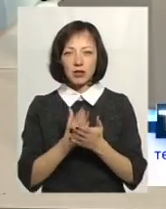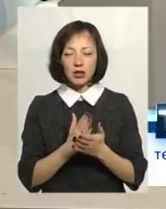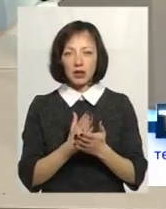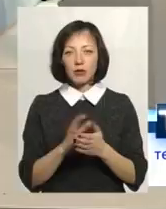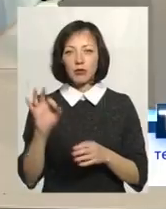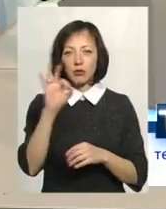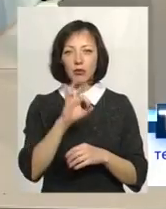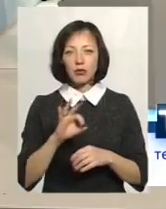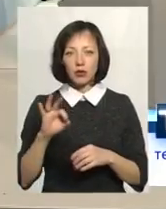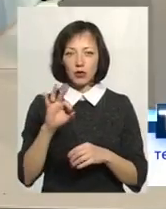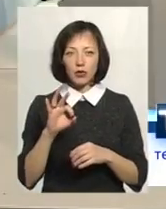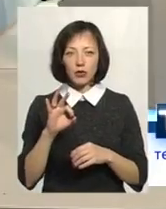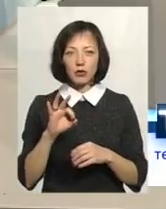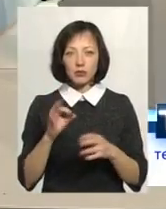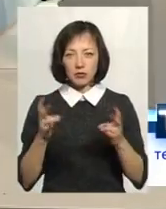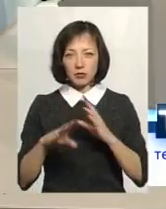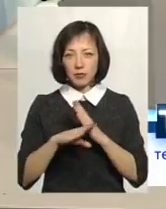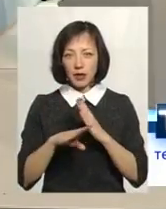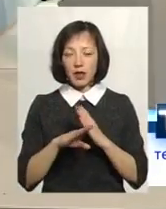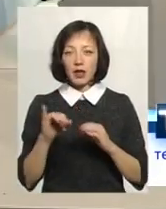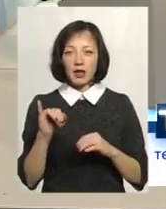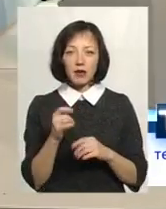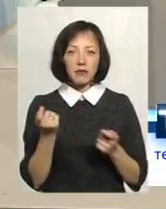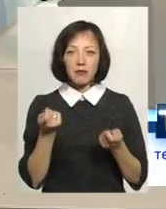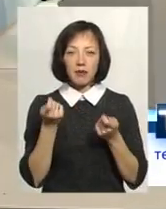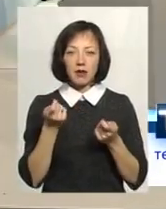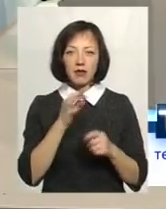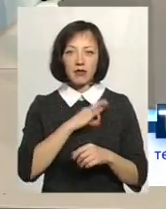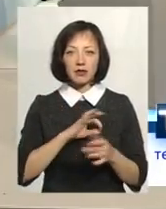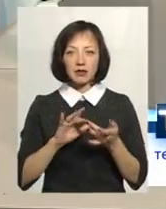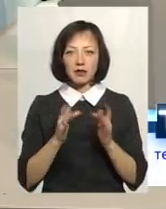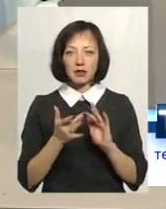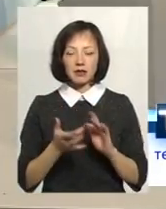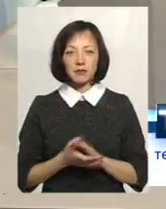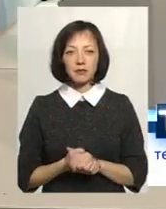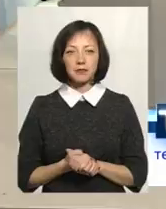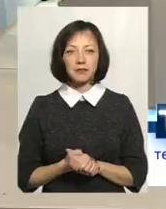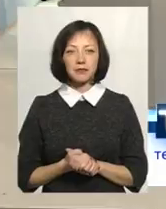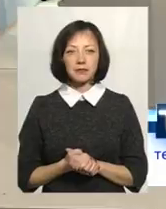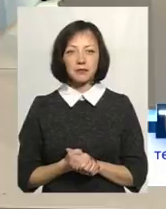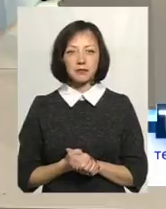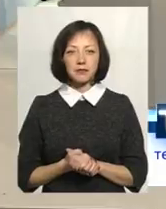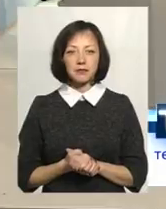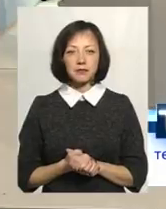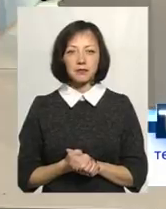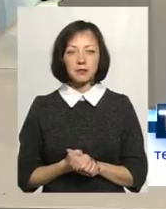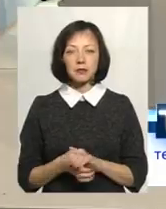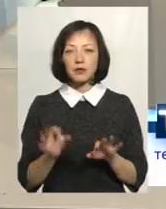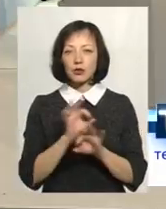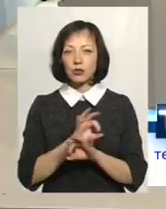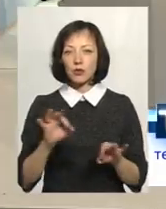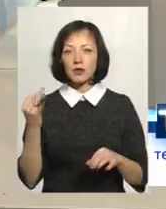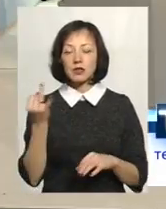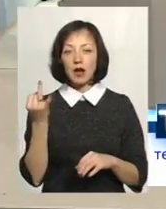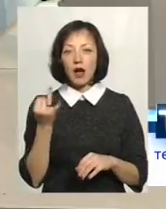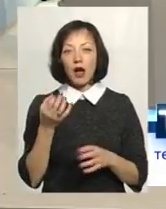книжок, які стали мені у нагоді. І зовсім мало використано інтернет-джерел. Це чудово. Цікаво. Тетяна, ще